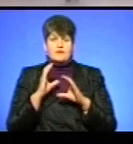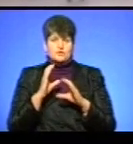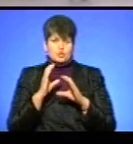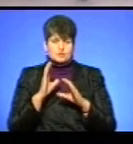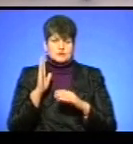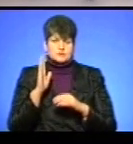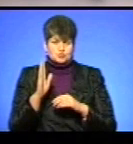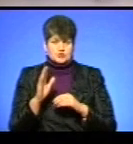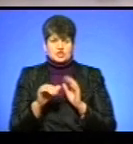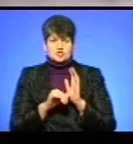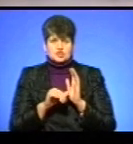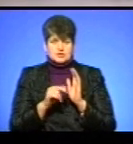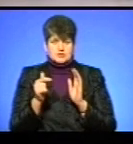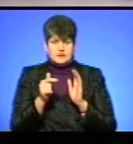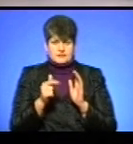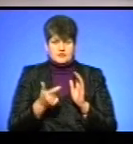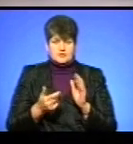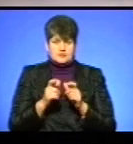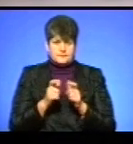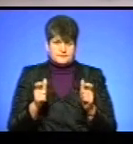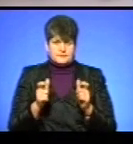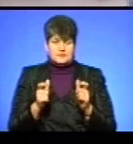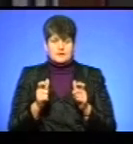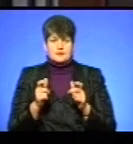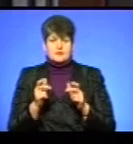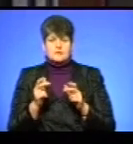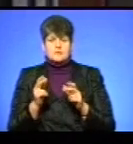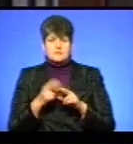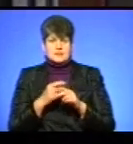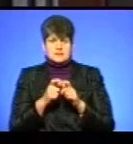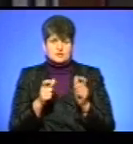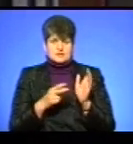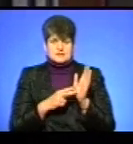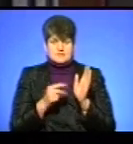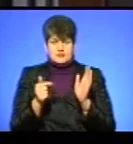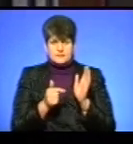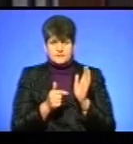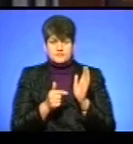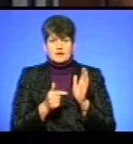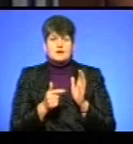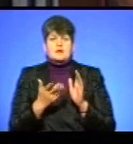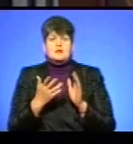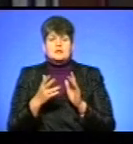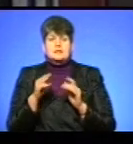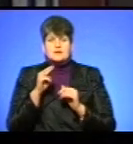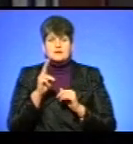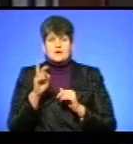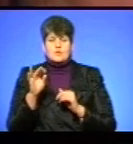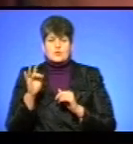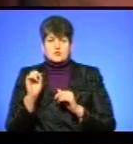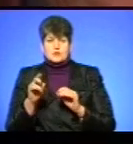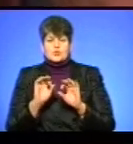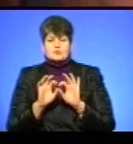6 гривень, безготівковий – 7 гривень. Керівник міського управління економіки Тетяна Корчак